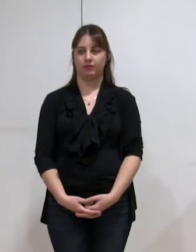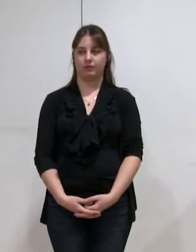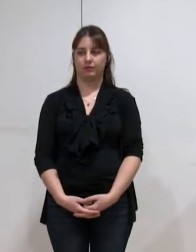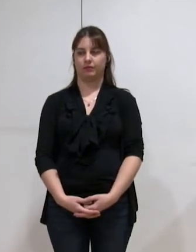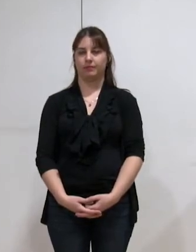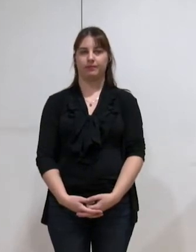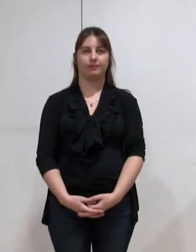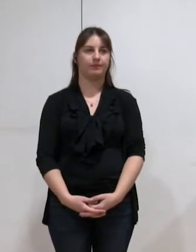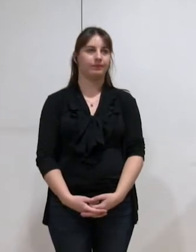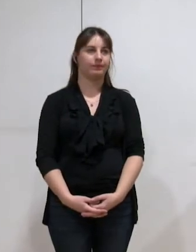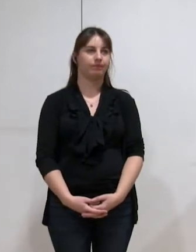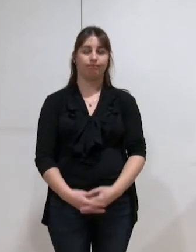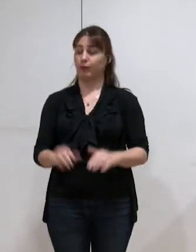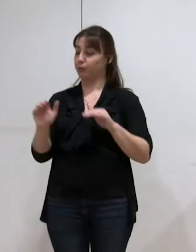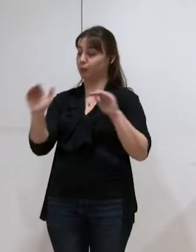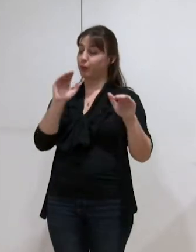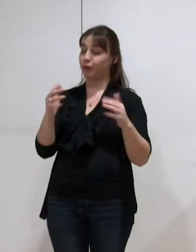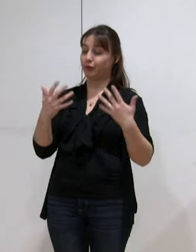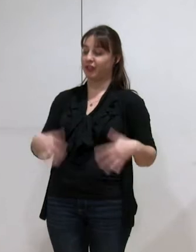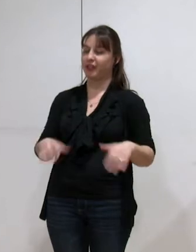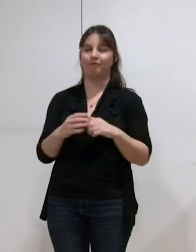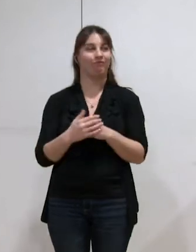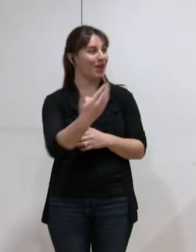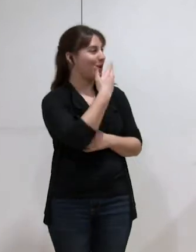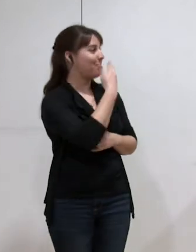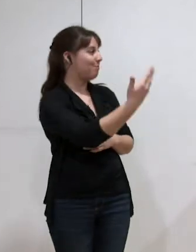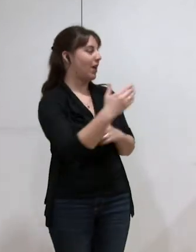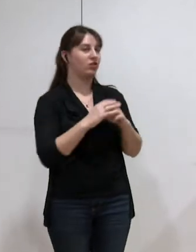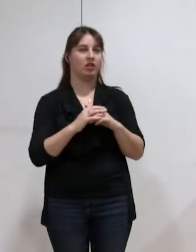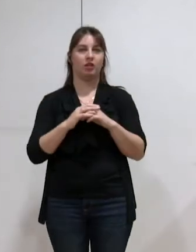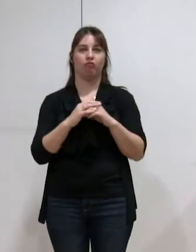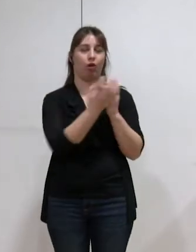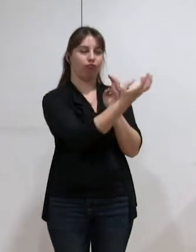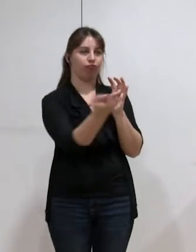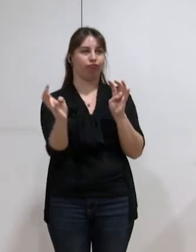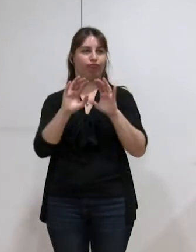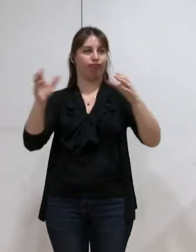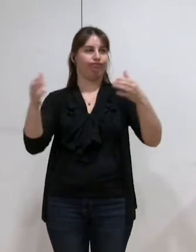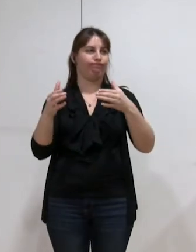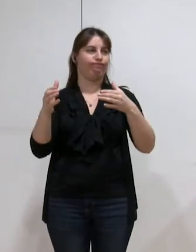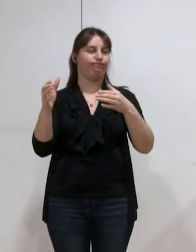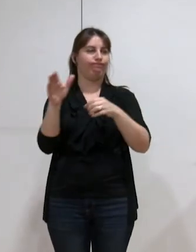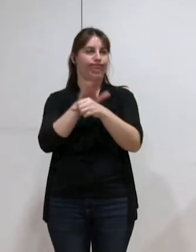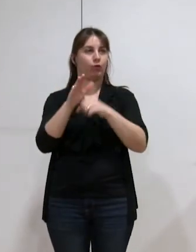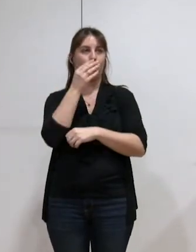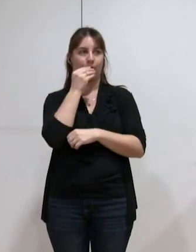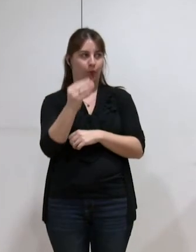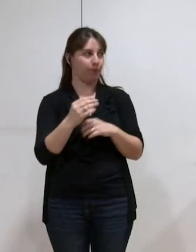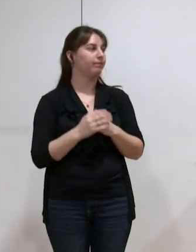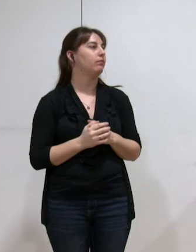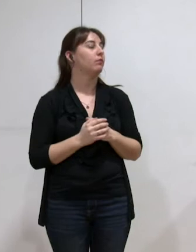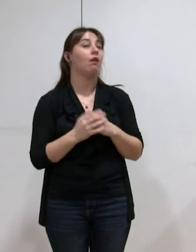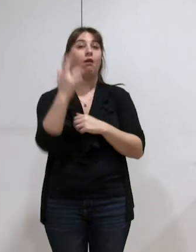'appel est fini, M. le maire. beaucoup. Le quorum est donc atteint et je déclare la séance